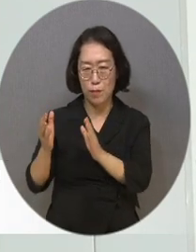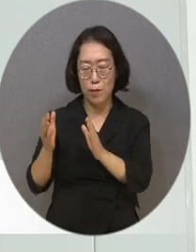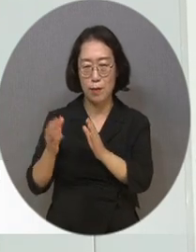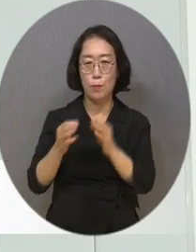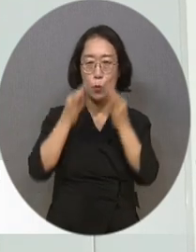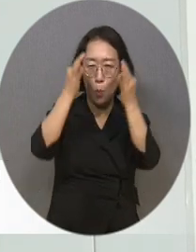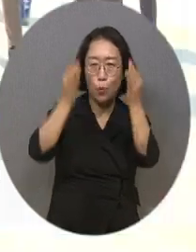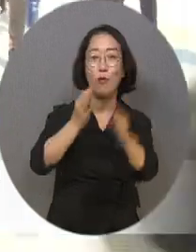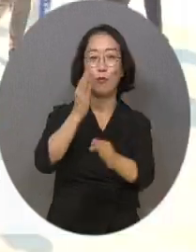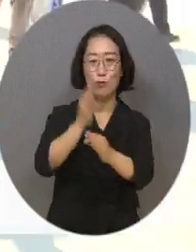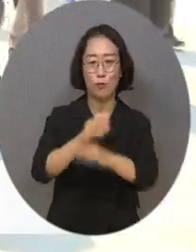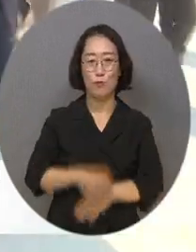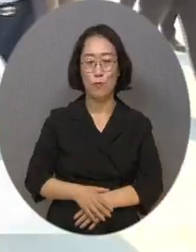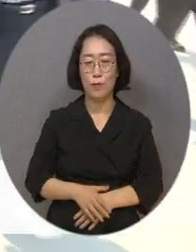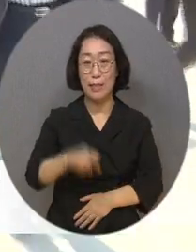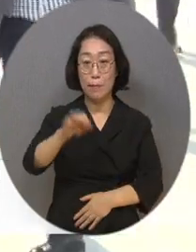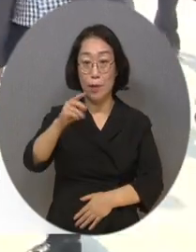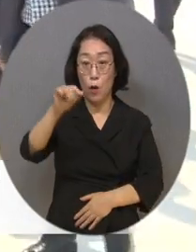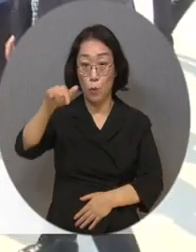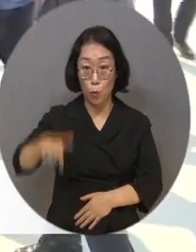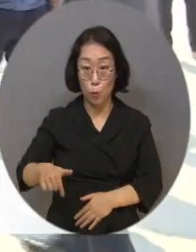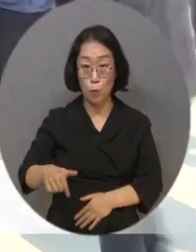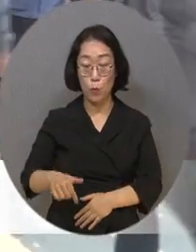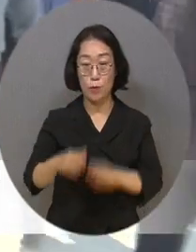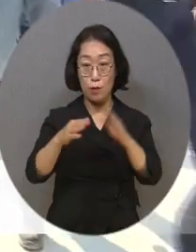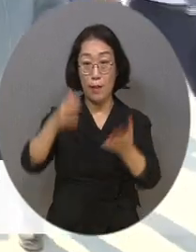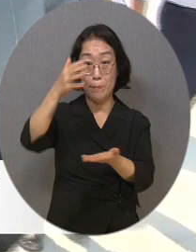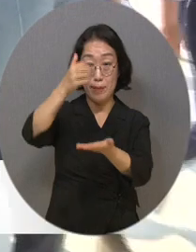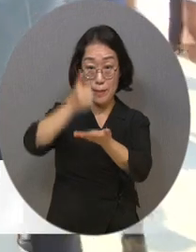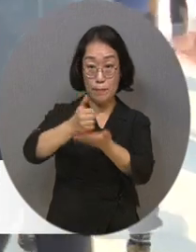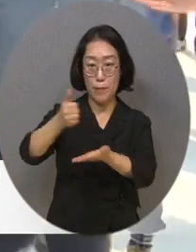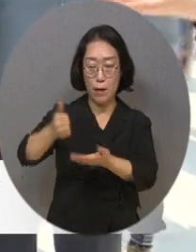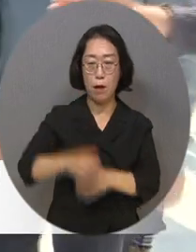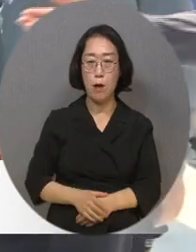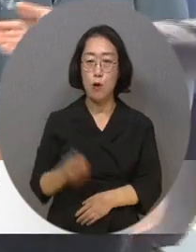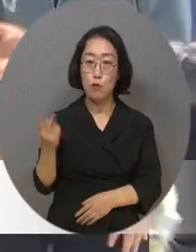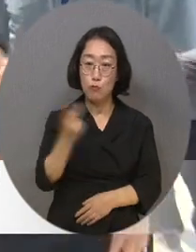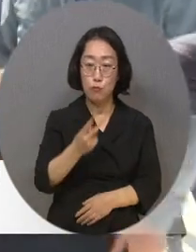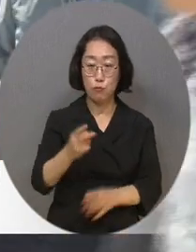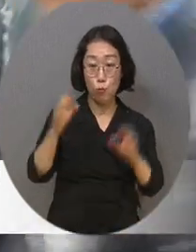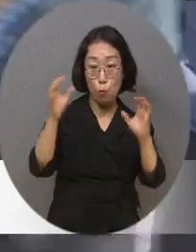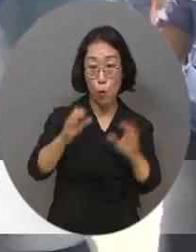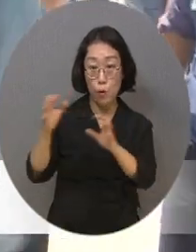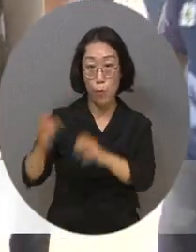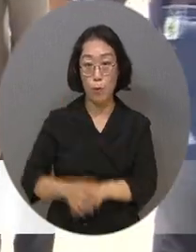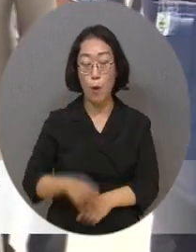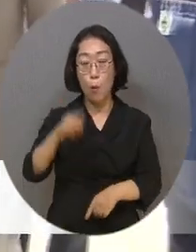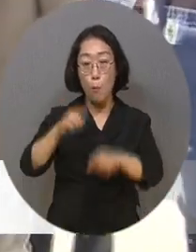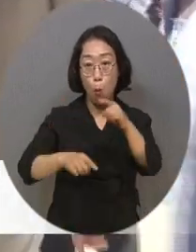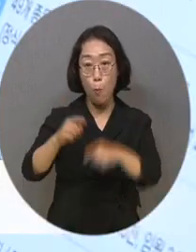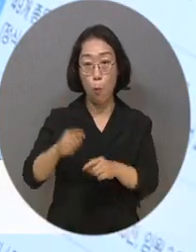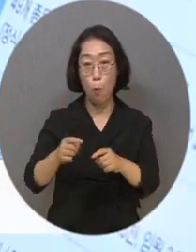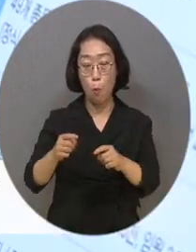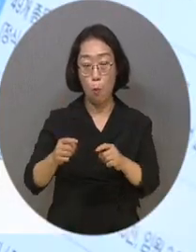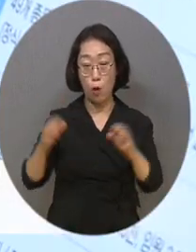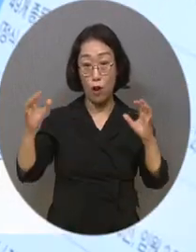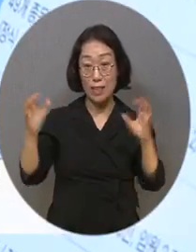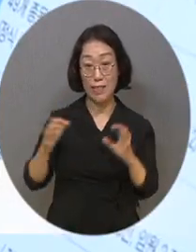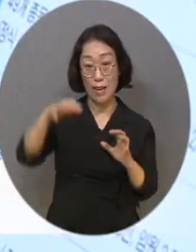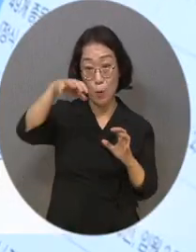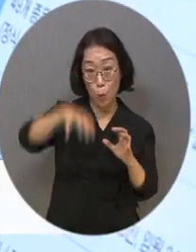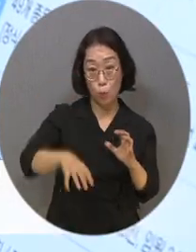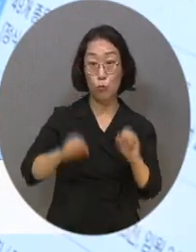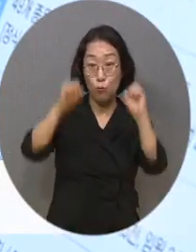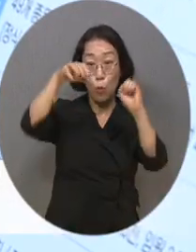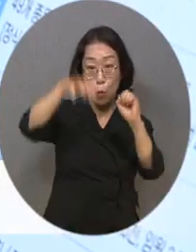있습니다. 김영록 전남도지사는 이번 양대체전의 주경기장인 목포종합경기장을 방문해 중공현황,